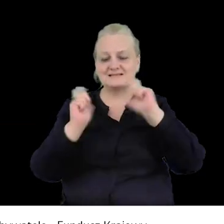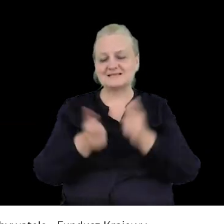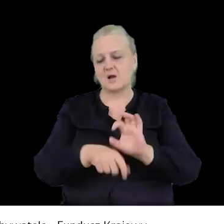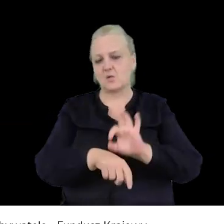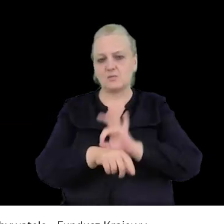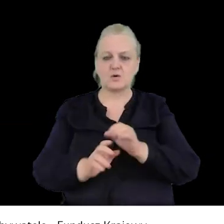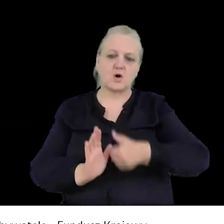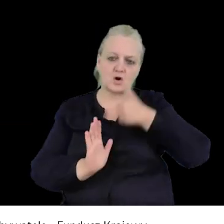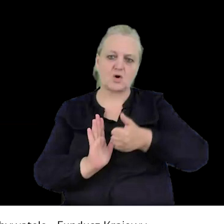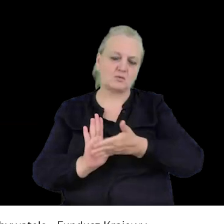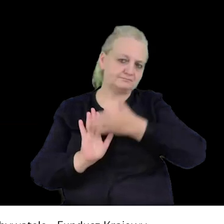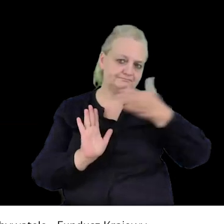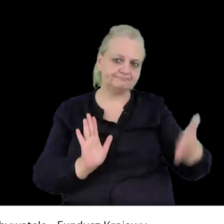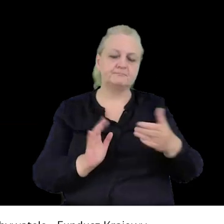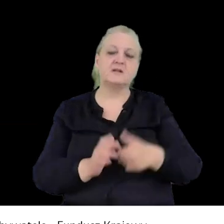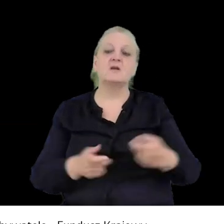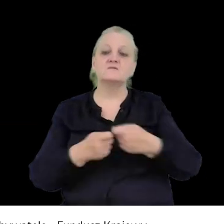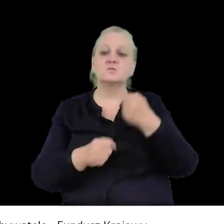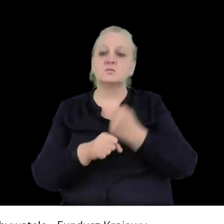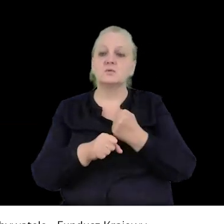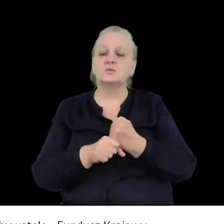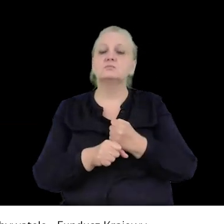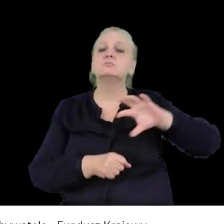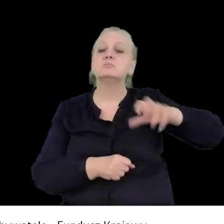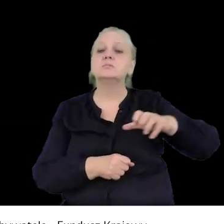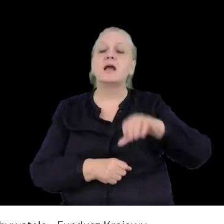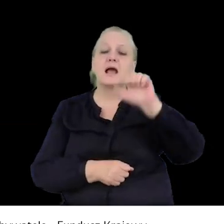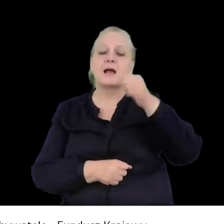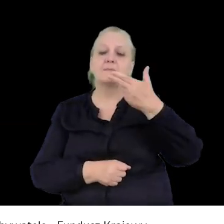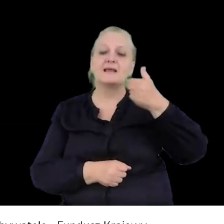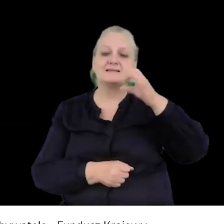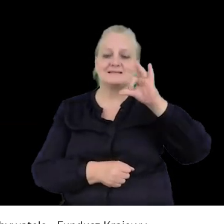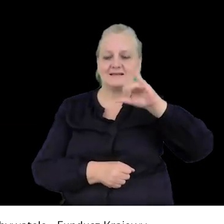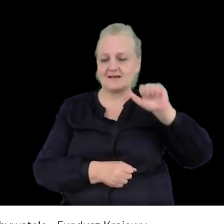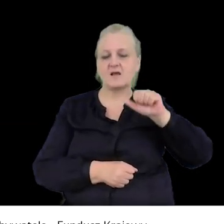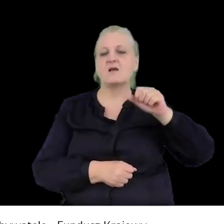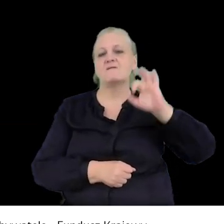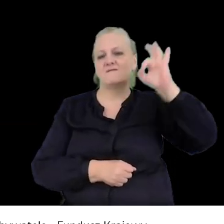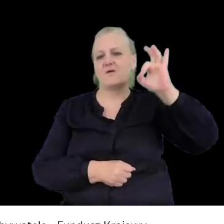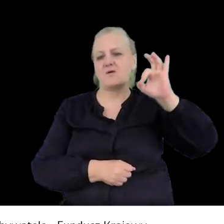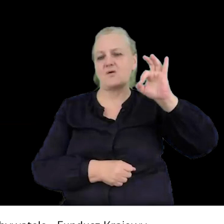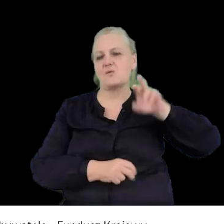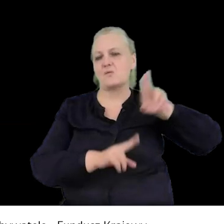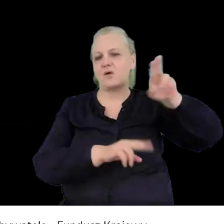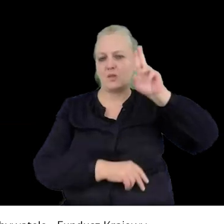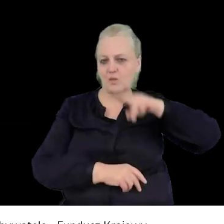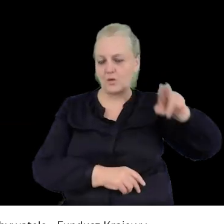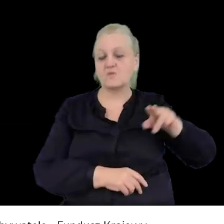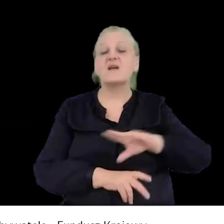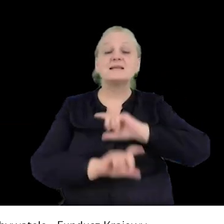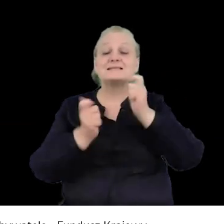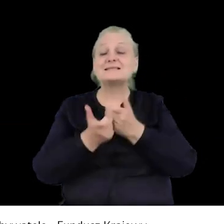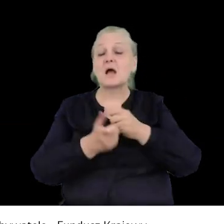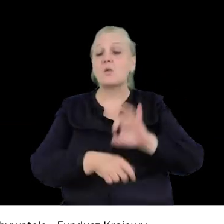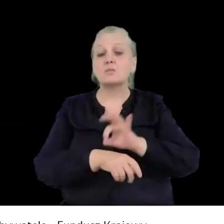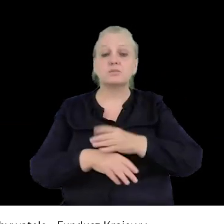we współpracy z sekcją amnestii norweską. W ciągu całego trwania projektu